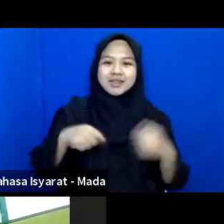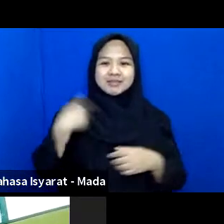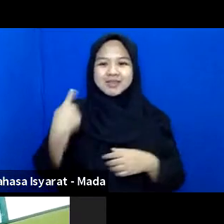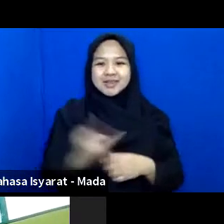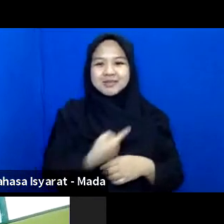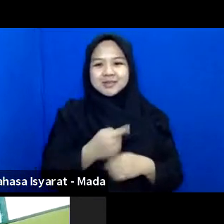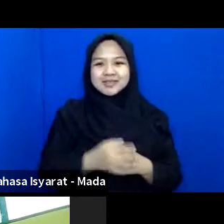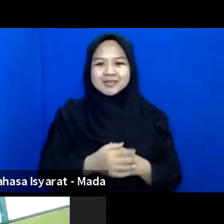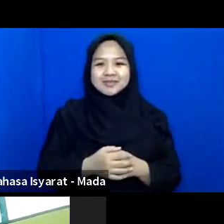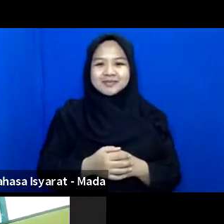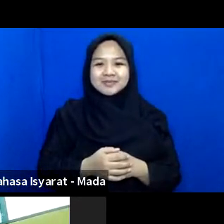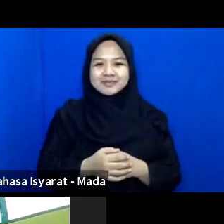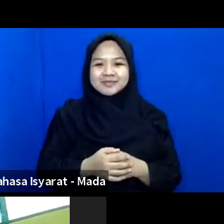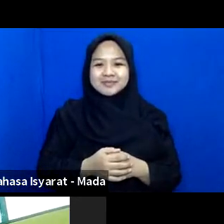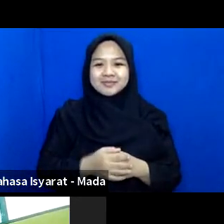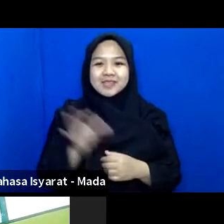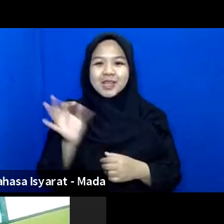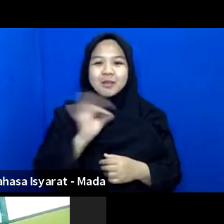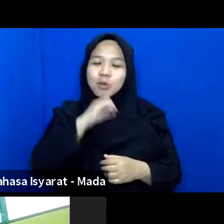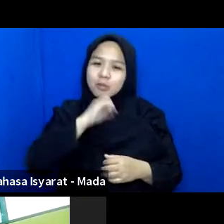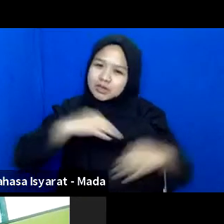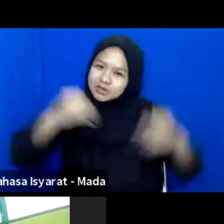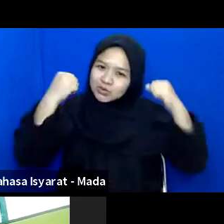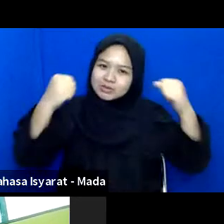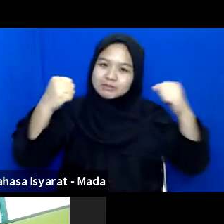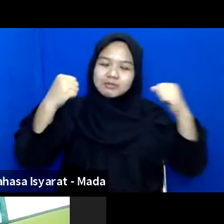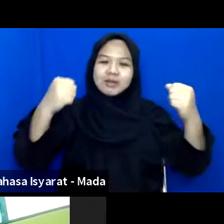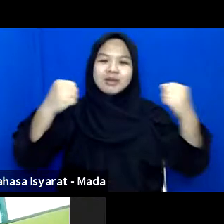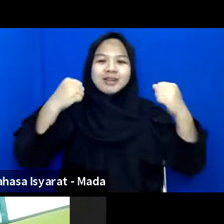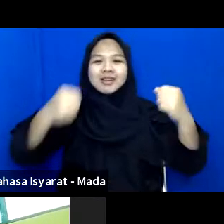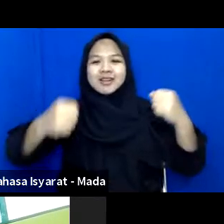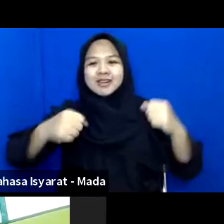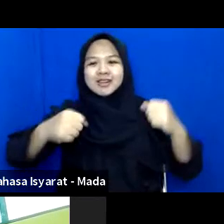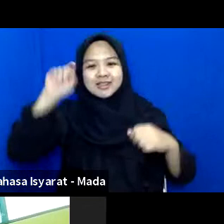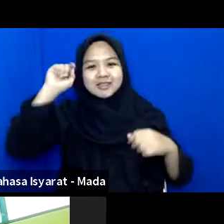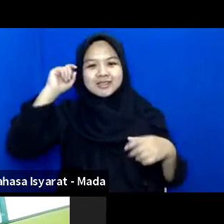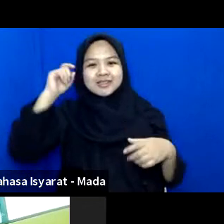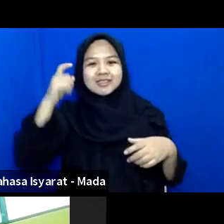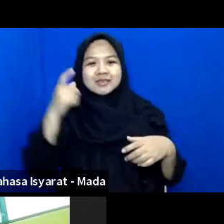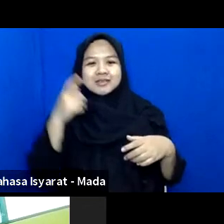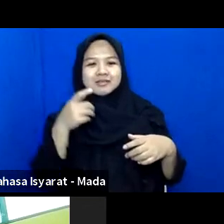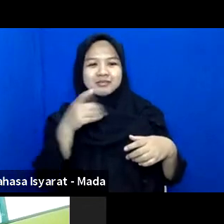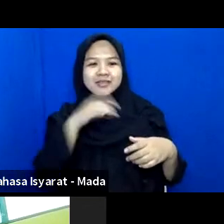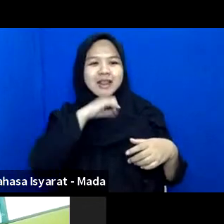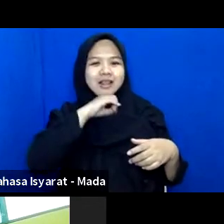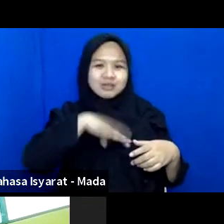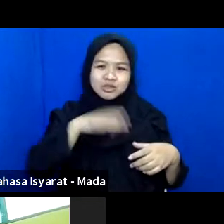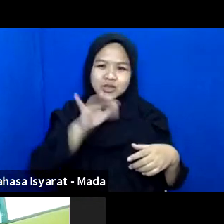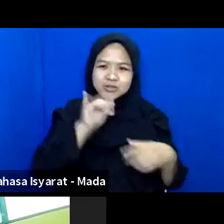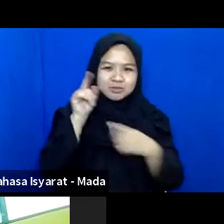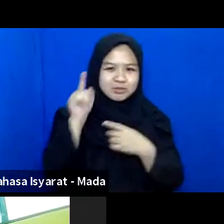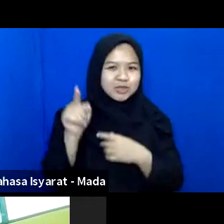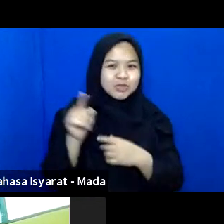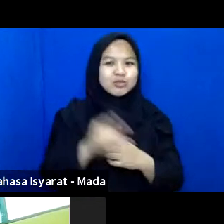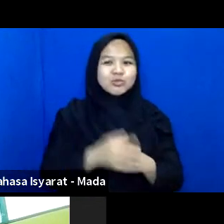Yang Belum Lansia Semangat Ingat Yang Lansia Juga Bisa Gitu